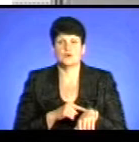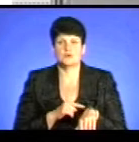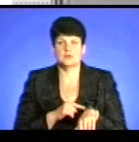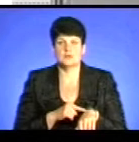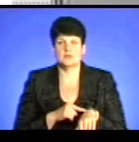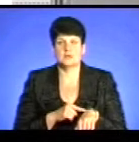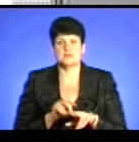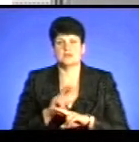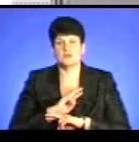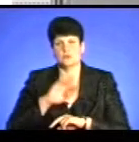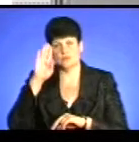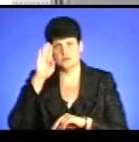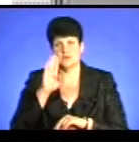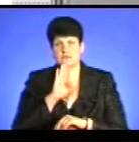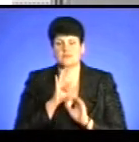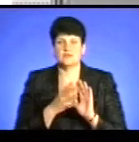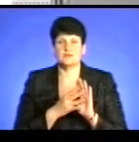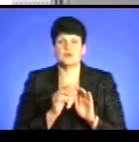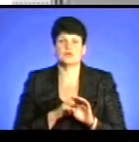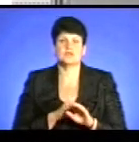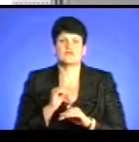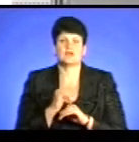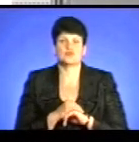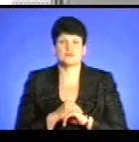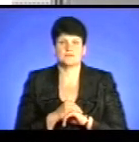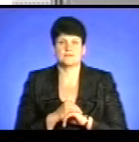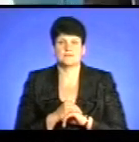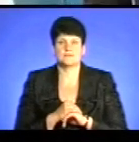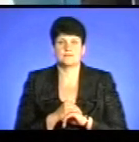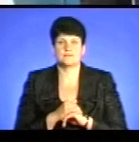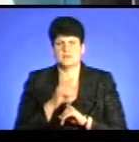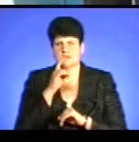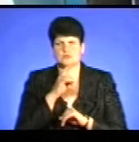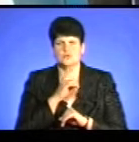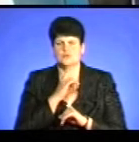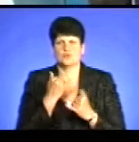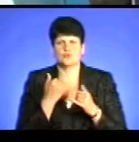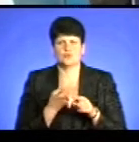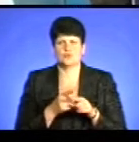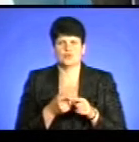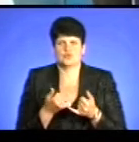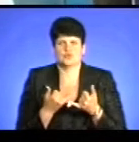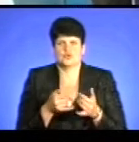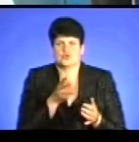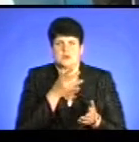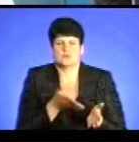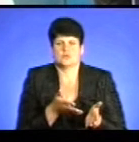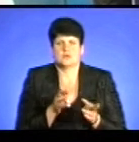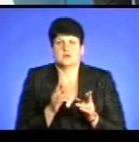з хлопцем. В 9-й годині вечора. І не зрозуміло до цього часу, як вони...